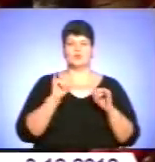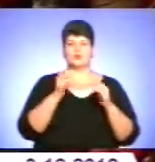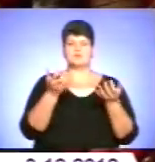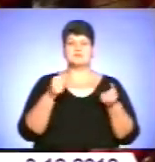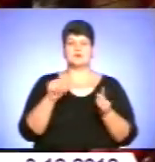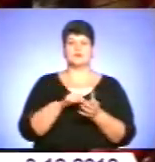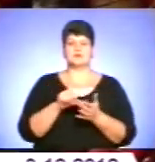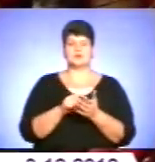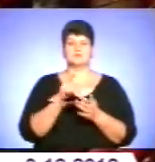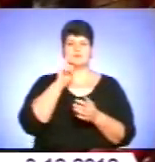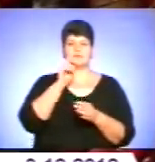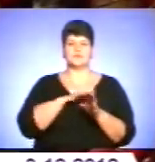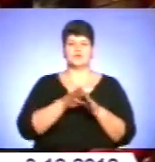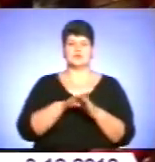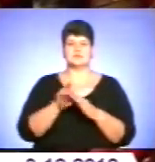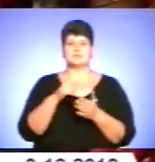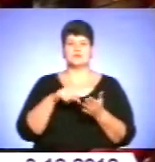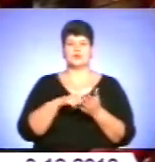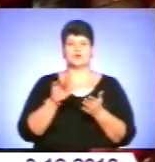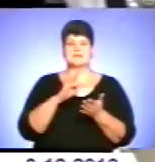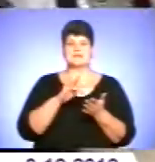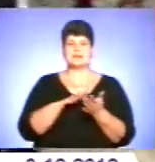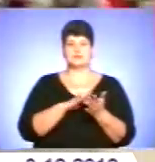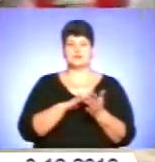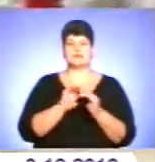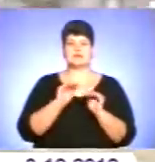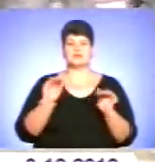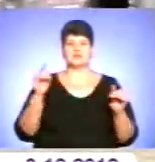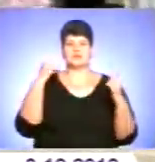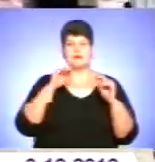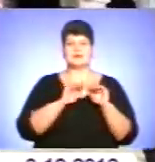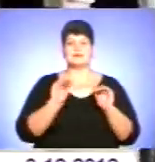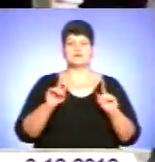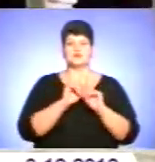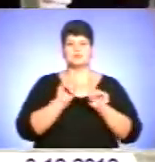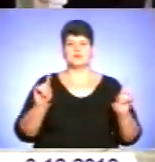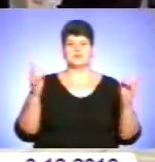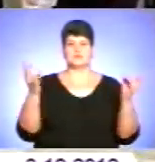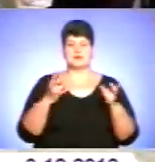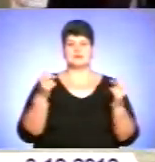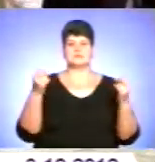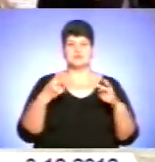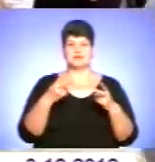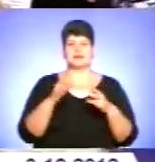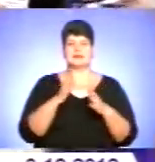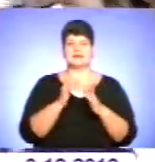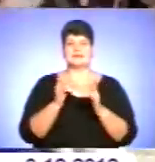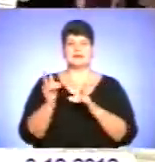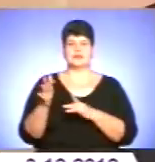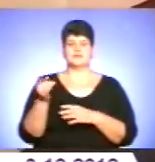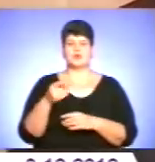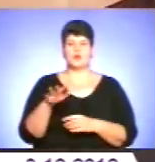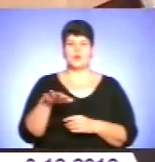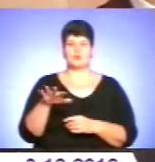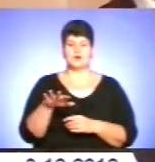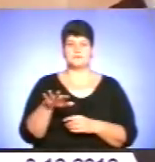участь юні виконавці з міського центру дитячої творчості та діти з особливими потребами із спецшкіл та інтернатів Тернополя. У